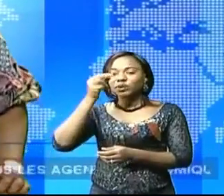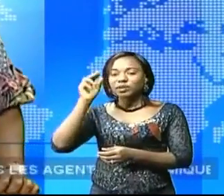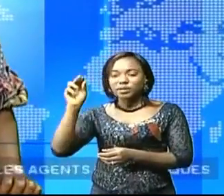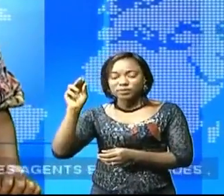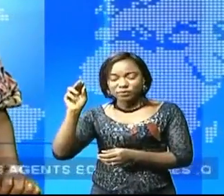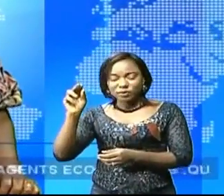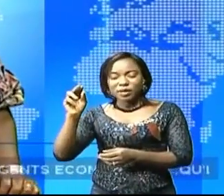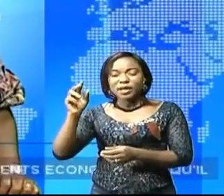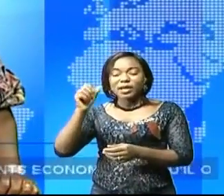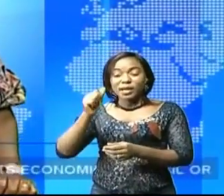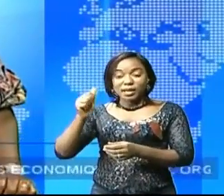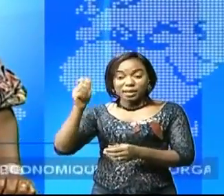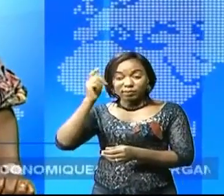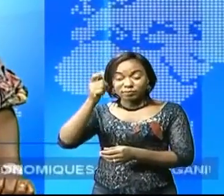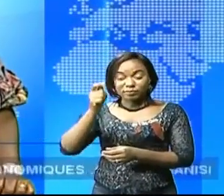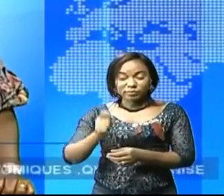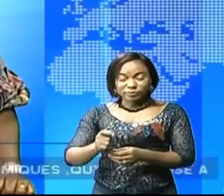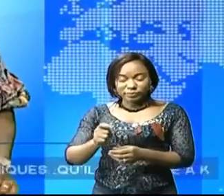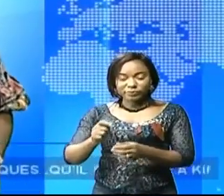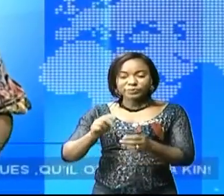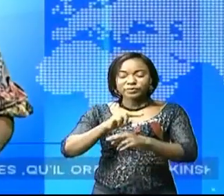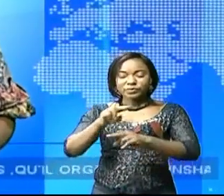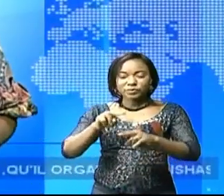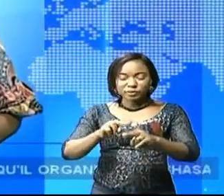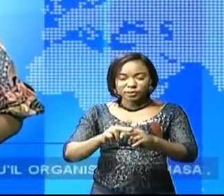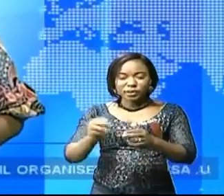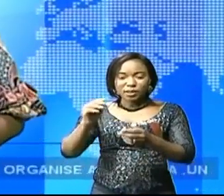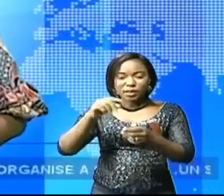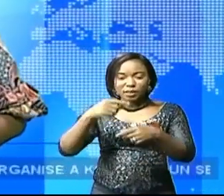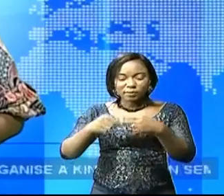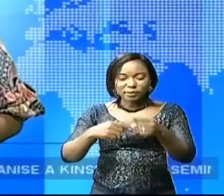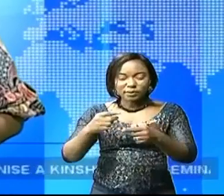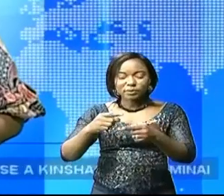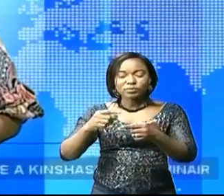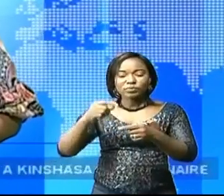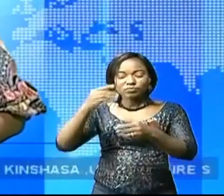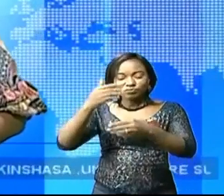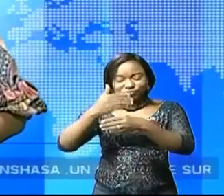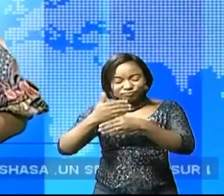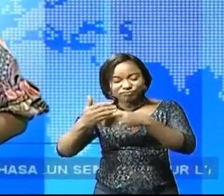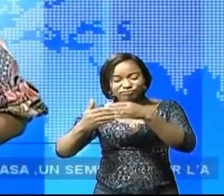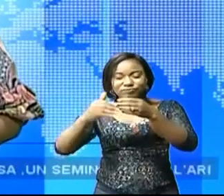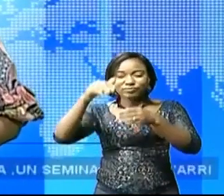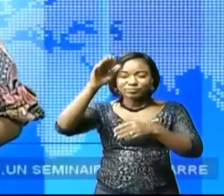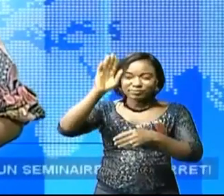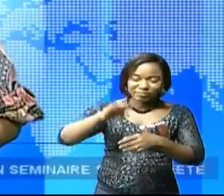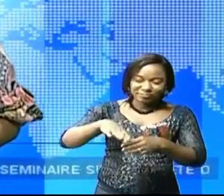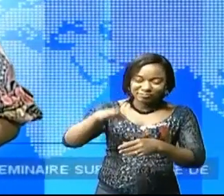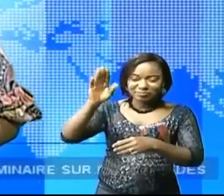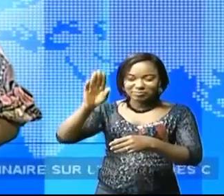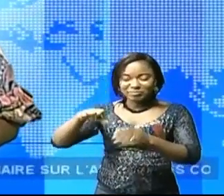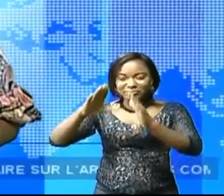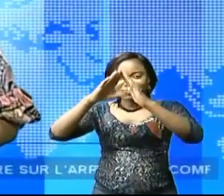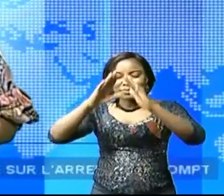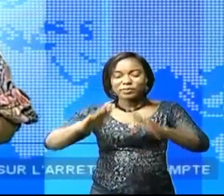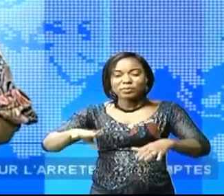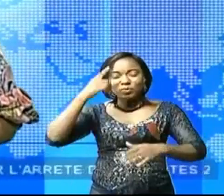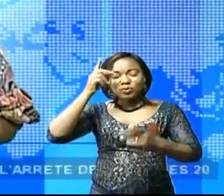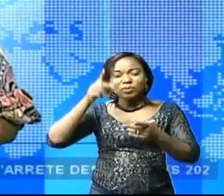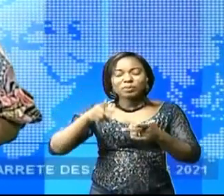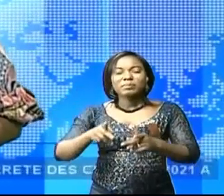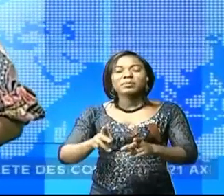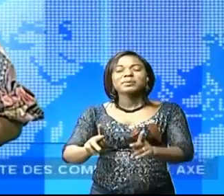nationale congolaise a procédé à la réhabilitation de ses différents bâtiments et renouvellement de ses équipements pour le permettre d'être